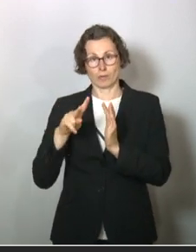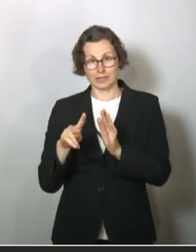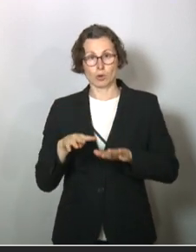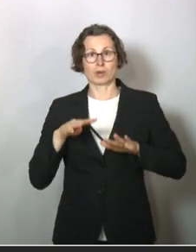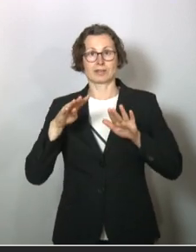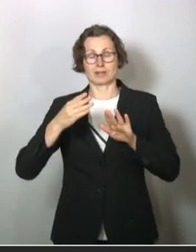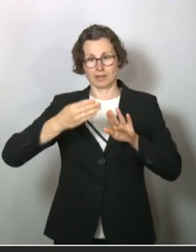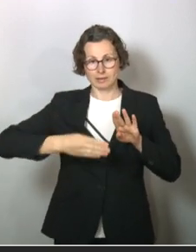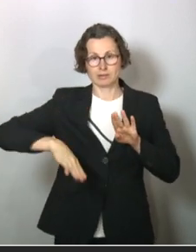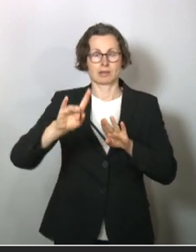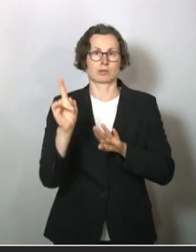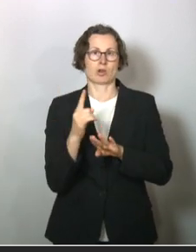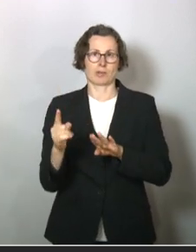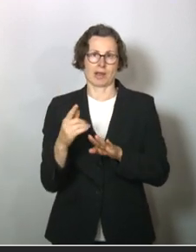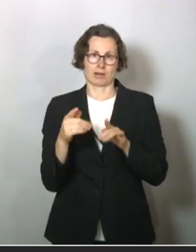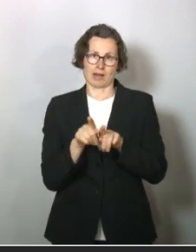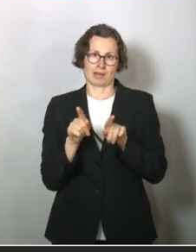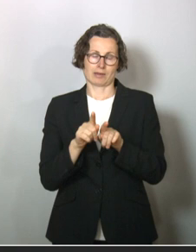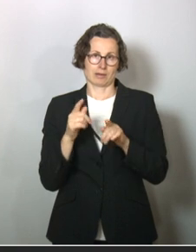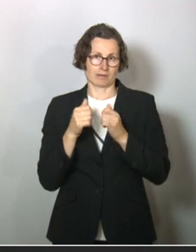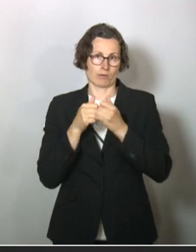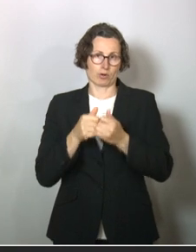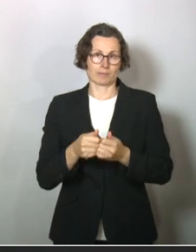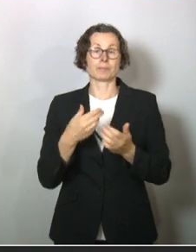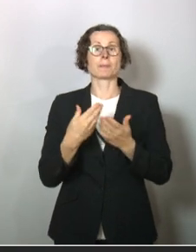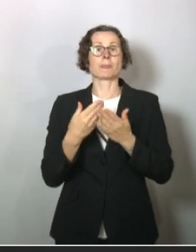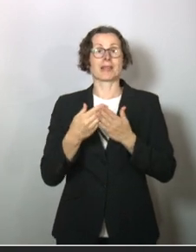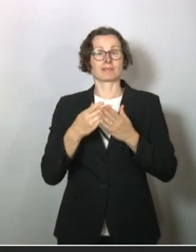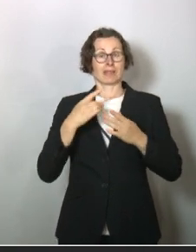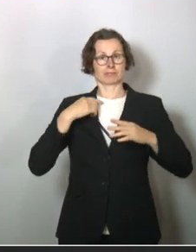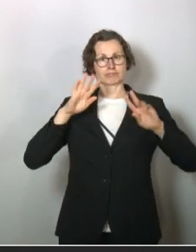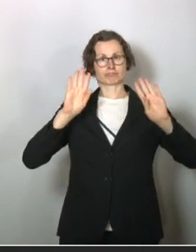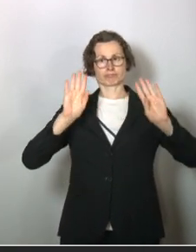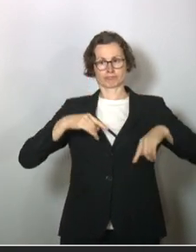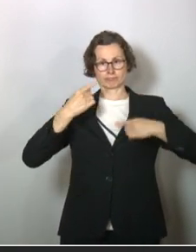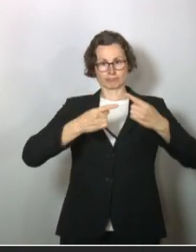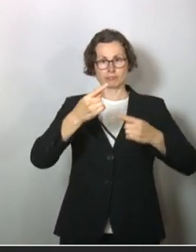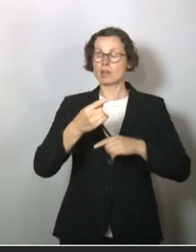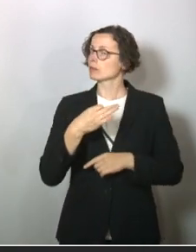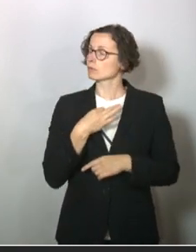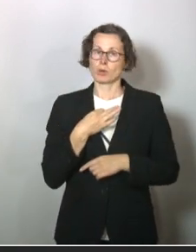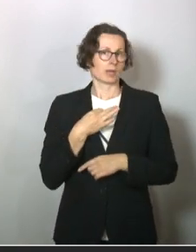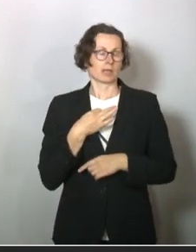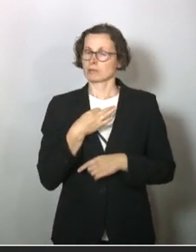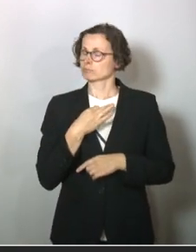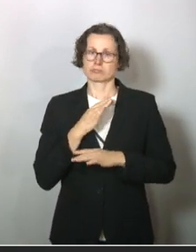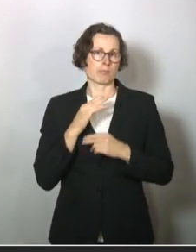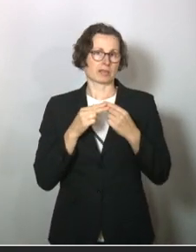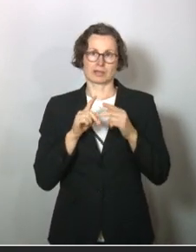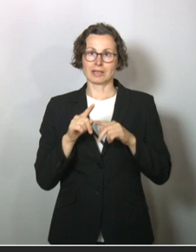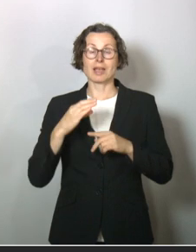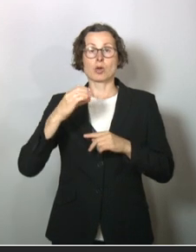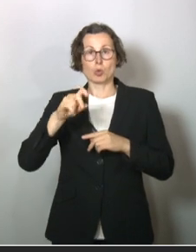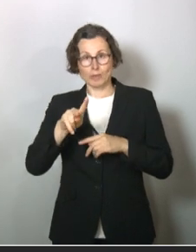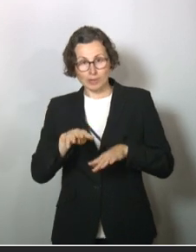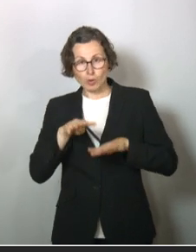mehr so tödlich ist, wie sie war. Deswegen kommt für mich der Weg, wir lassen es laufen, nicht in Frage. Dafür ist Covid-19 viel